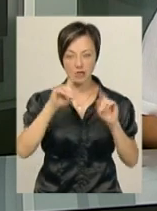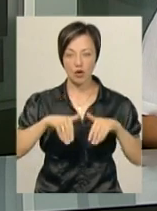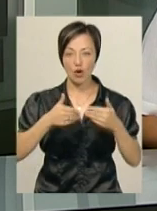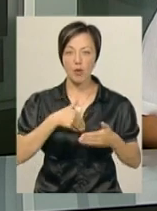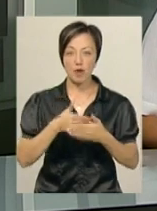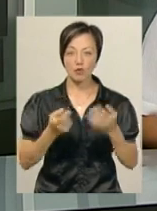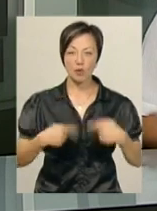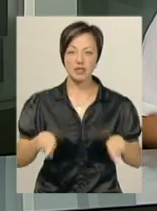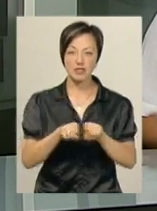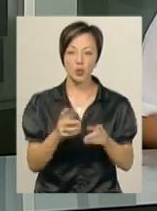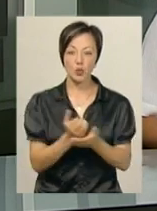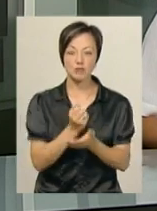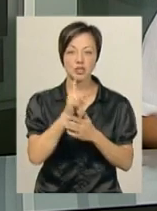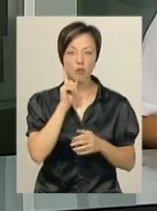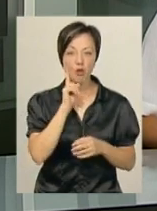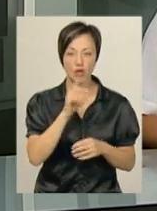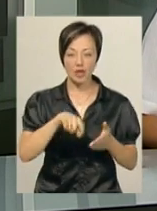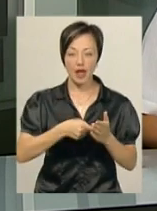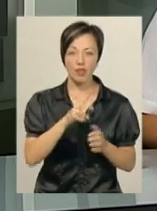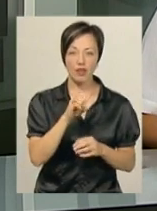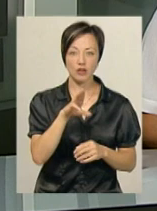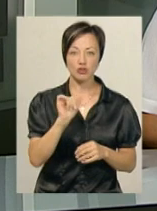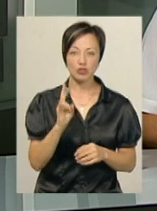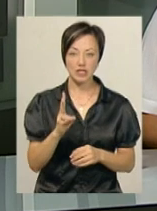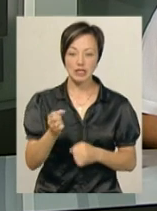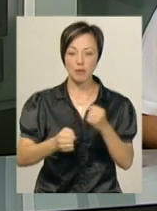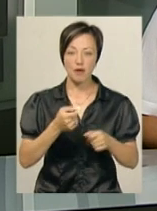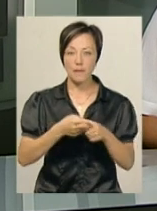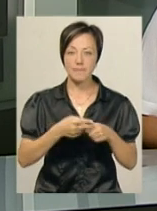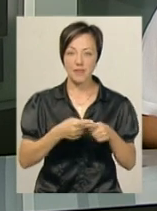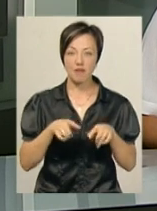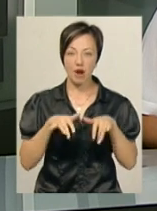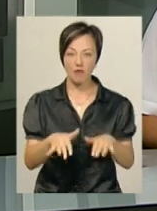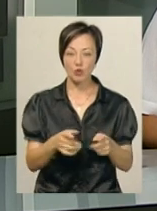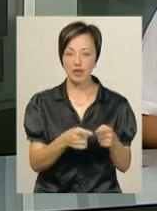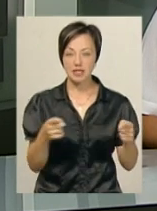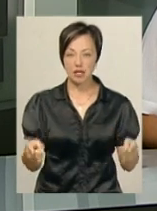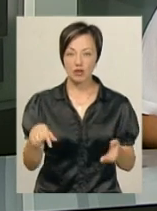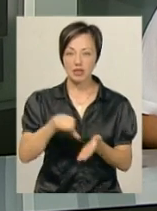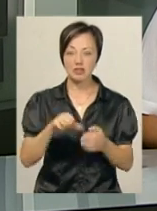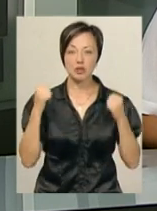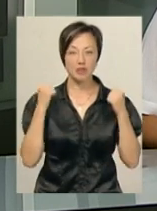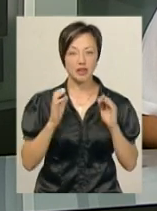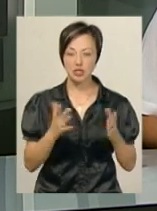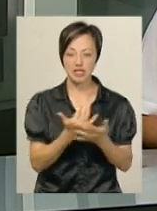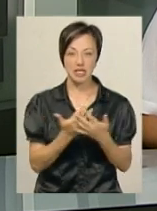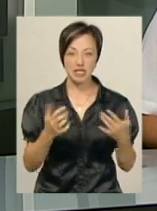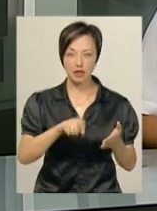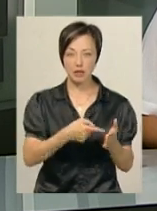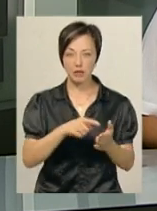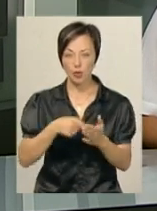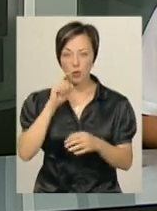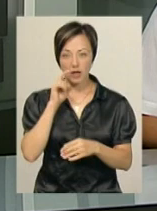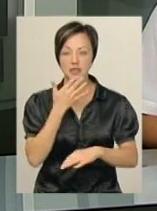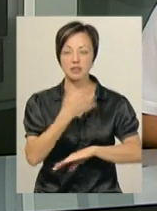громадської організації «Успішна молодь» в Нетішина. У забігу на півмарафонську дистанцію братимуть участь спортсмени не лише з різних міст України,